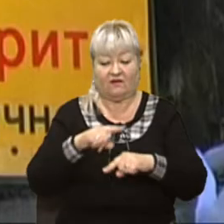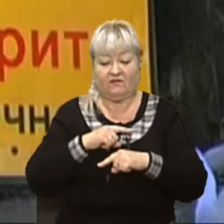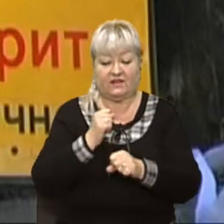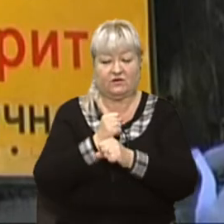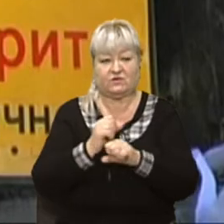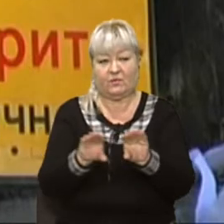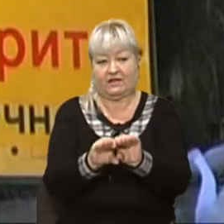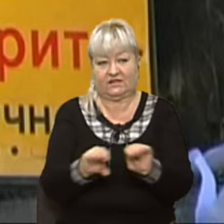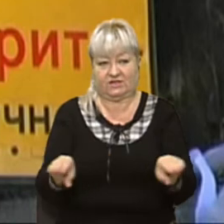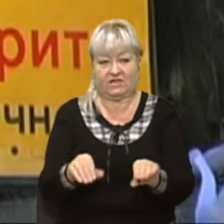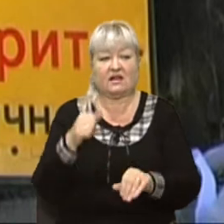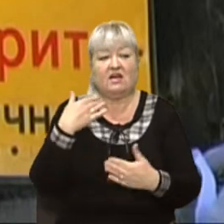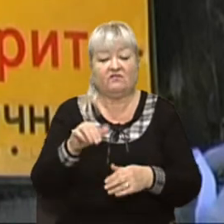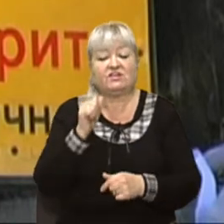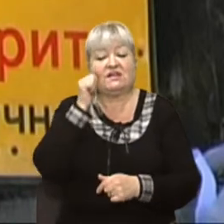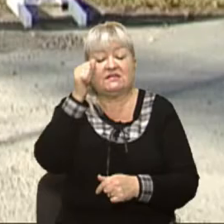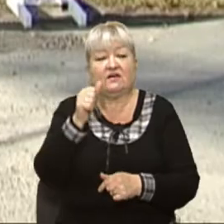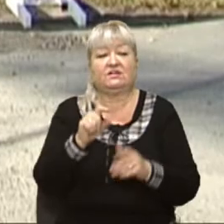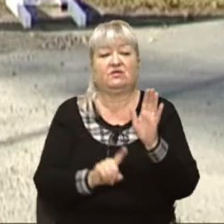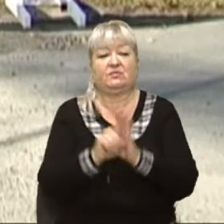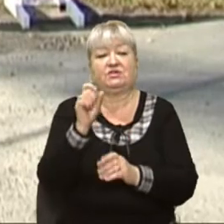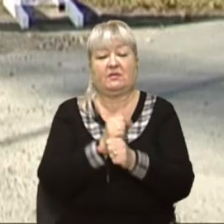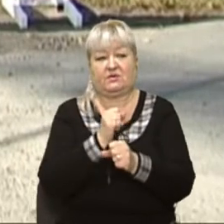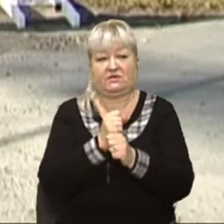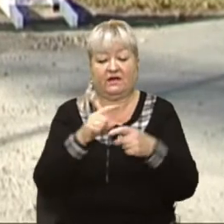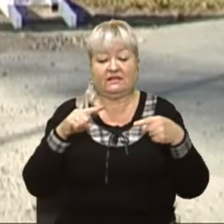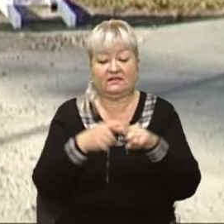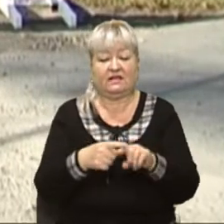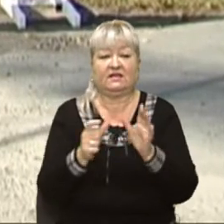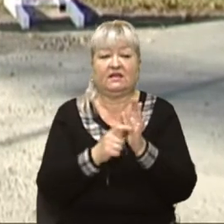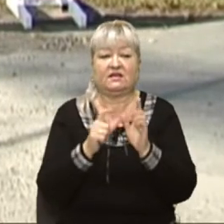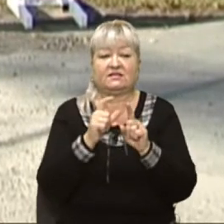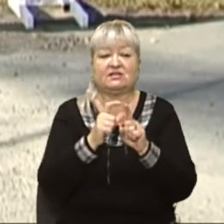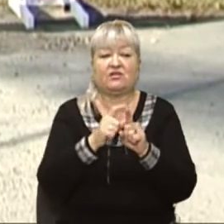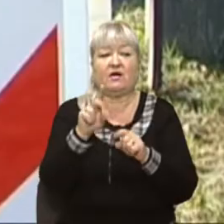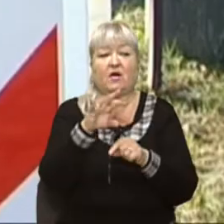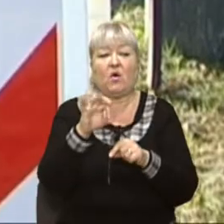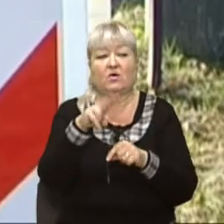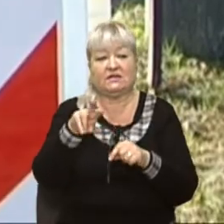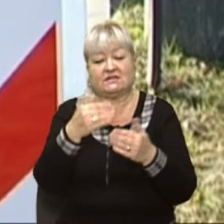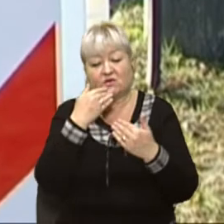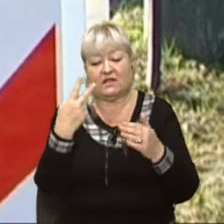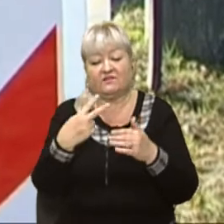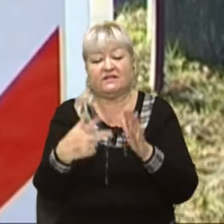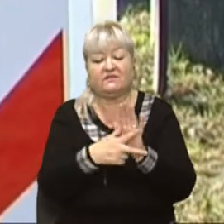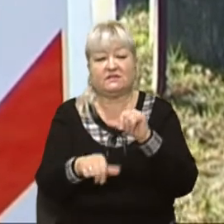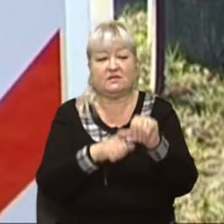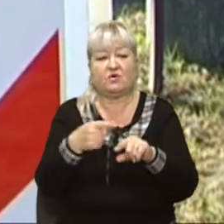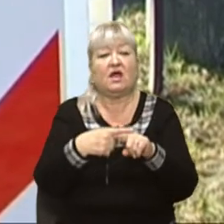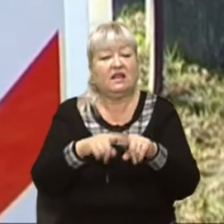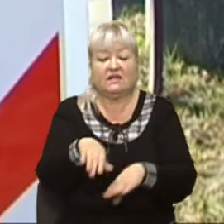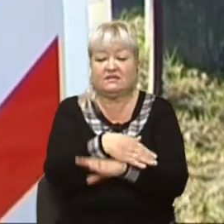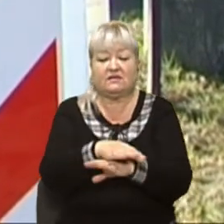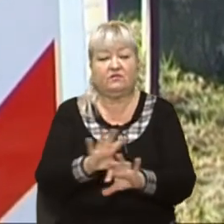асфальту. Вже завтра на вулиці Курмановича розпочне працювати техніка. За словами Олександра Одинця, за останні 28 років на цій вулиці не